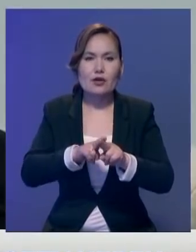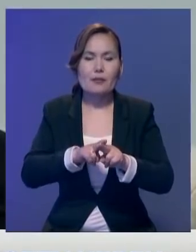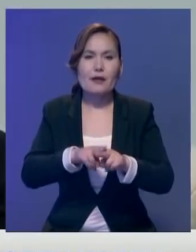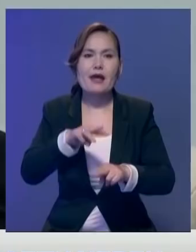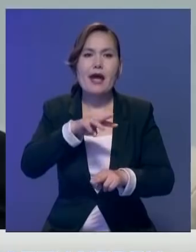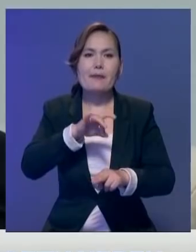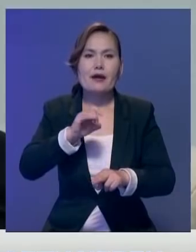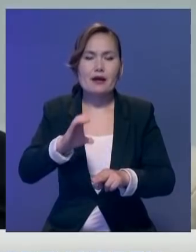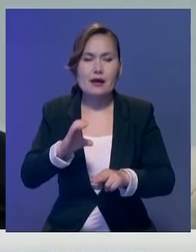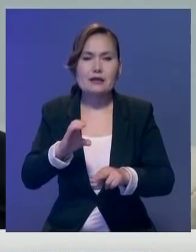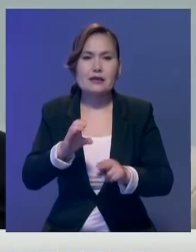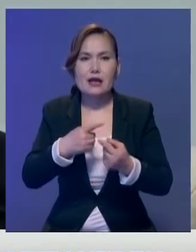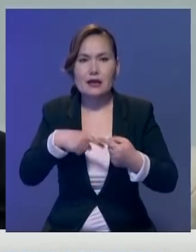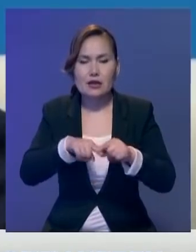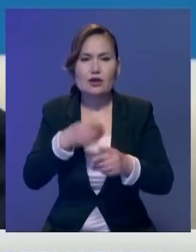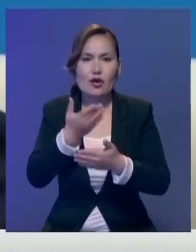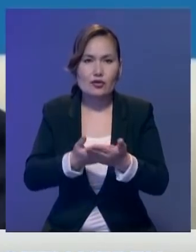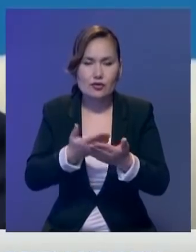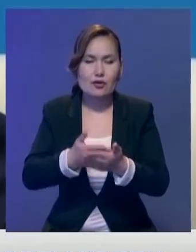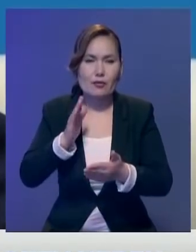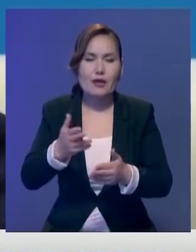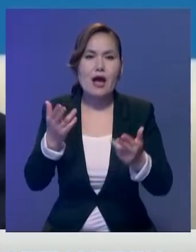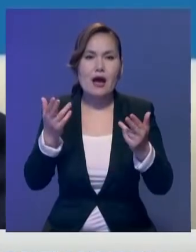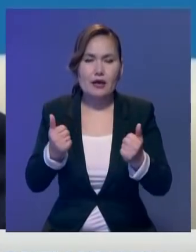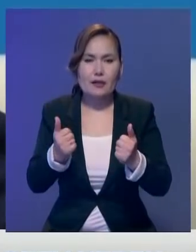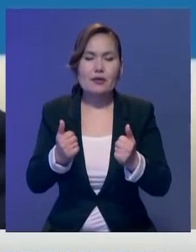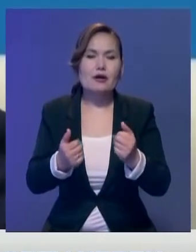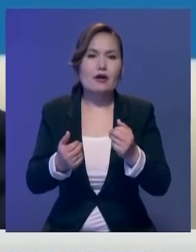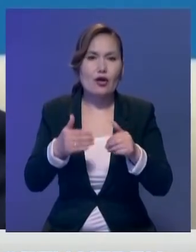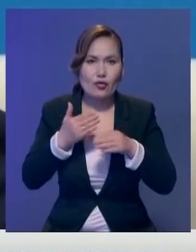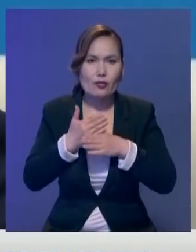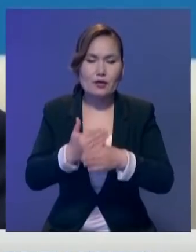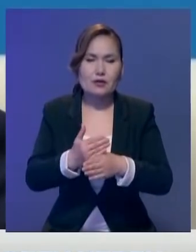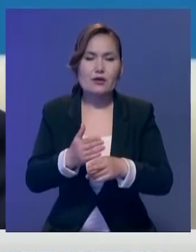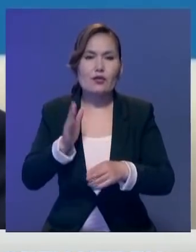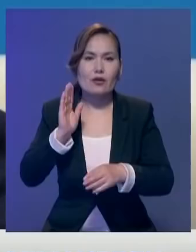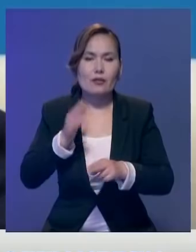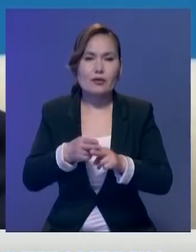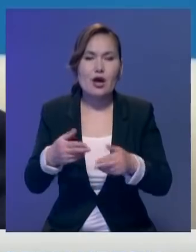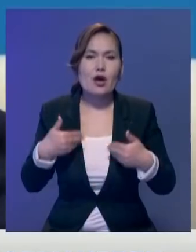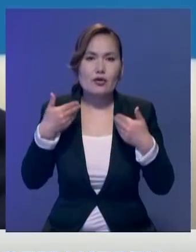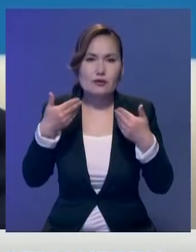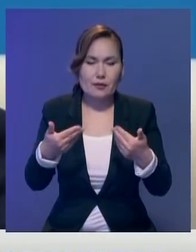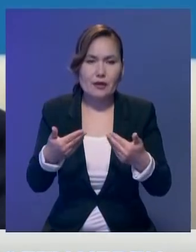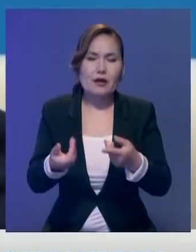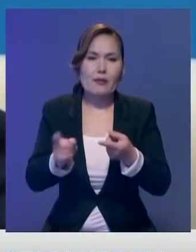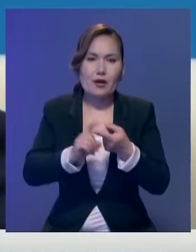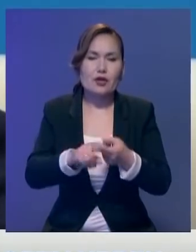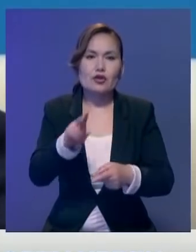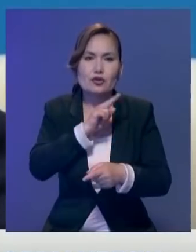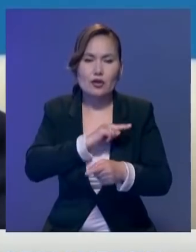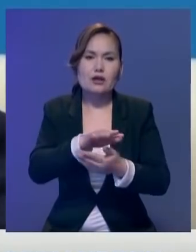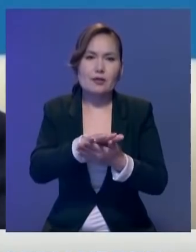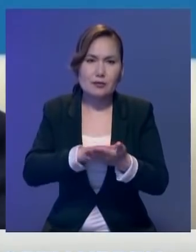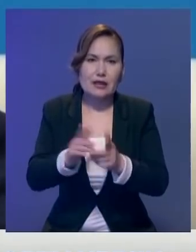мерас кенесінің ұсынысы болса, онды біз әрине қарастыруға және осы өздеріңіздің ұсыныстарыңыз қауырай, осы жұмысты